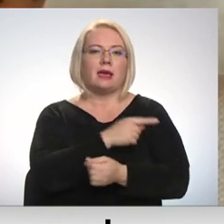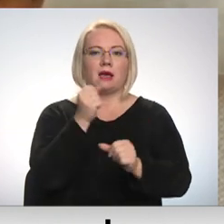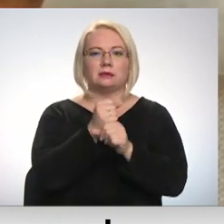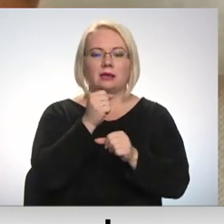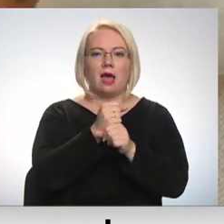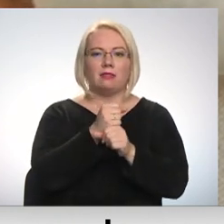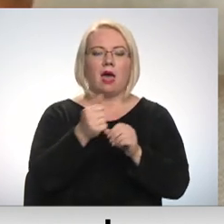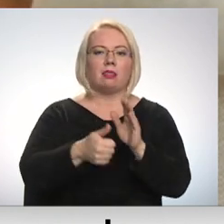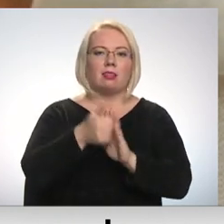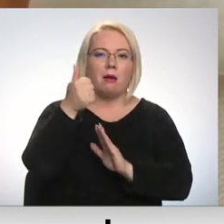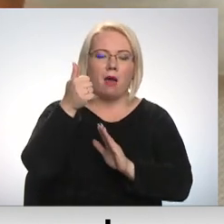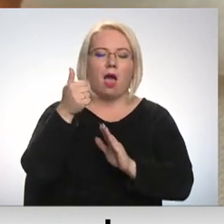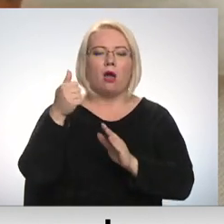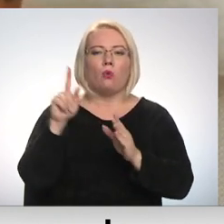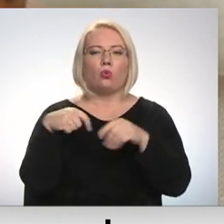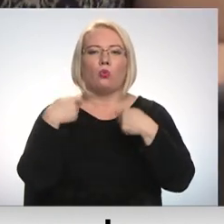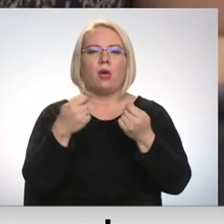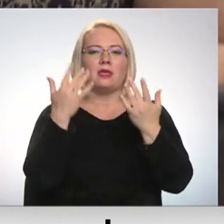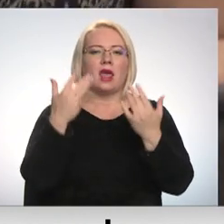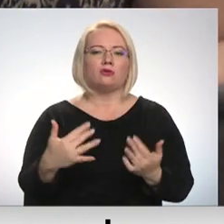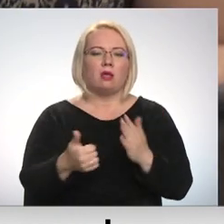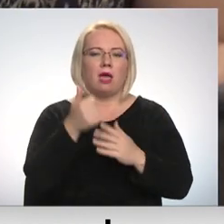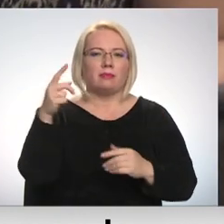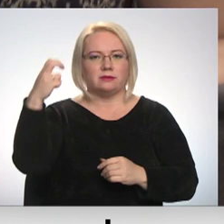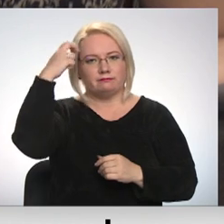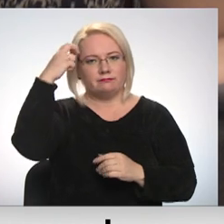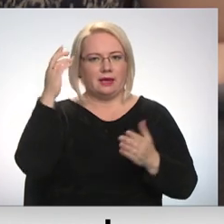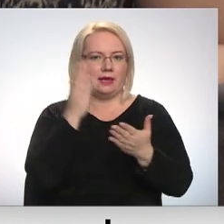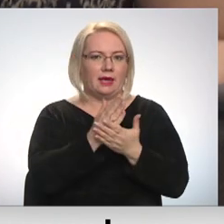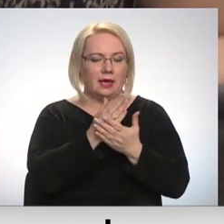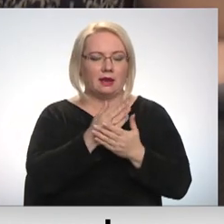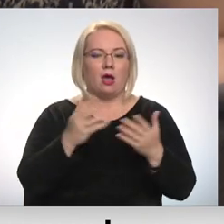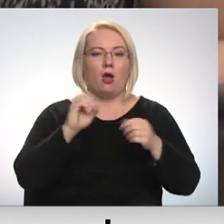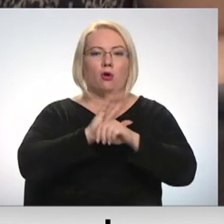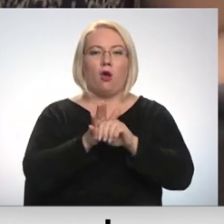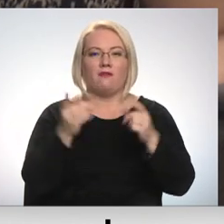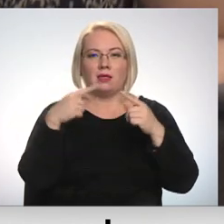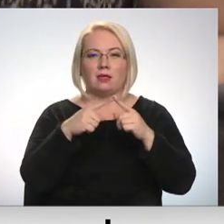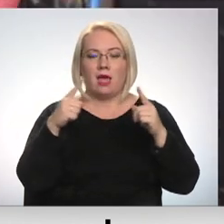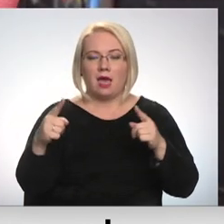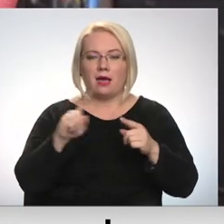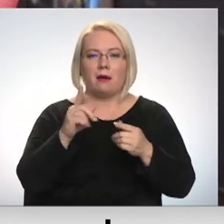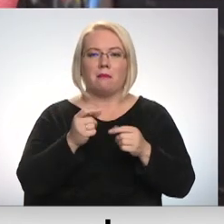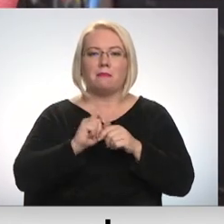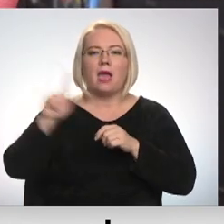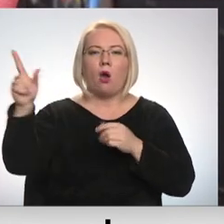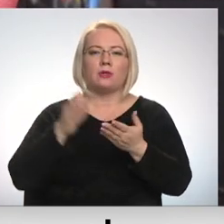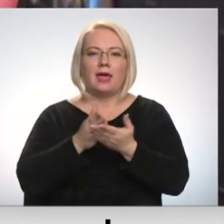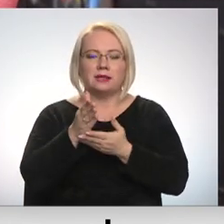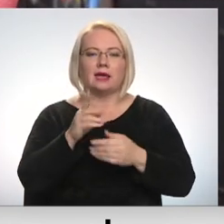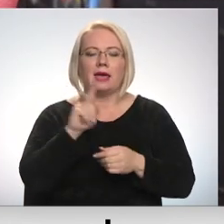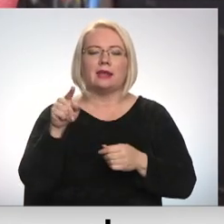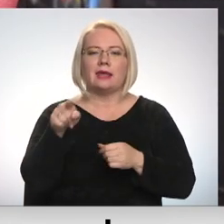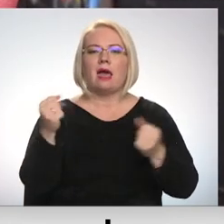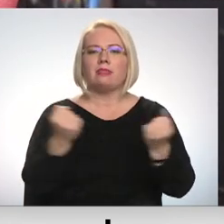labāk, pienest lielāku rezultātu. Vēl joprojām vadītājiem ir. Covid krīzē pieaugusi tendence, ka palielinās to darbinieku skaits, kas strādā nepilnu darba